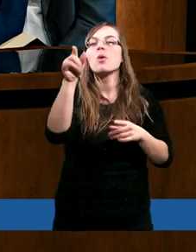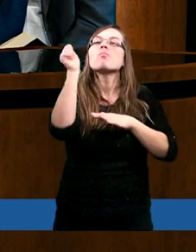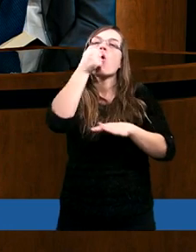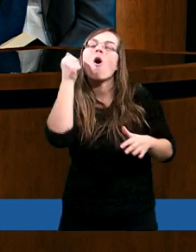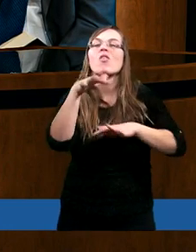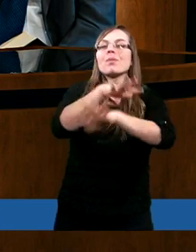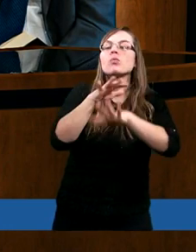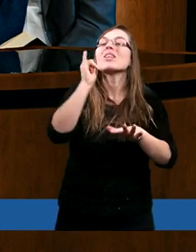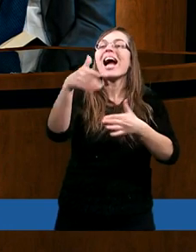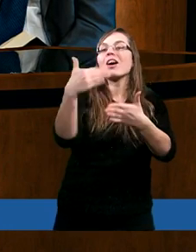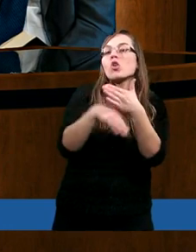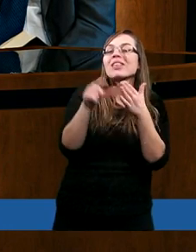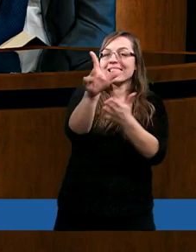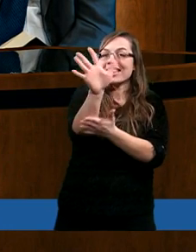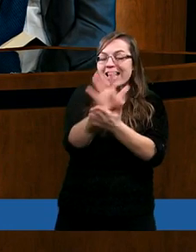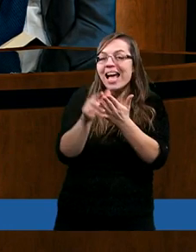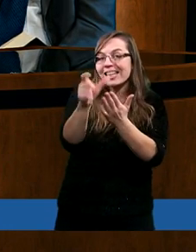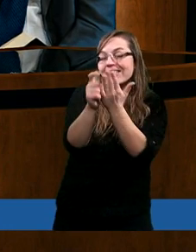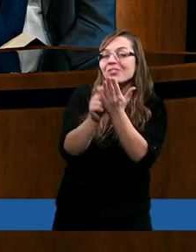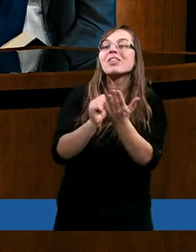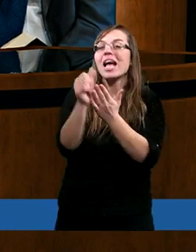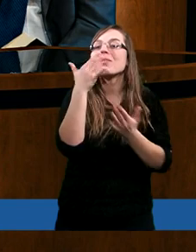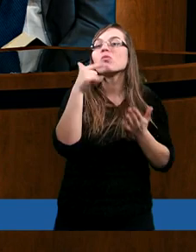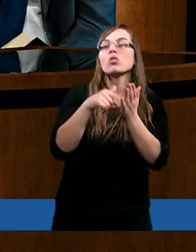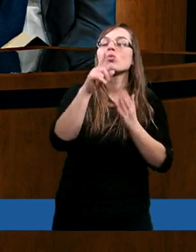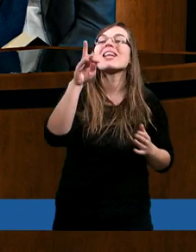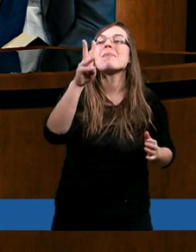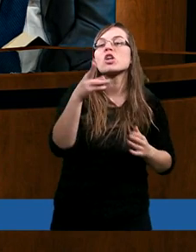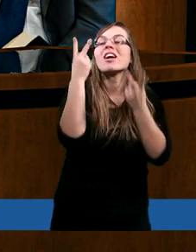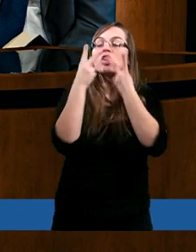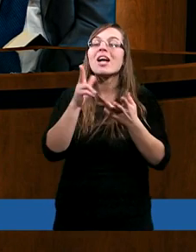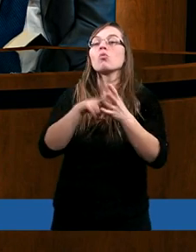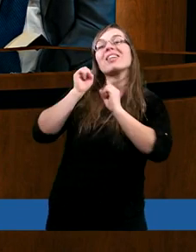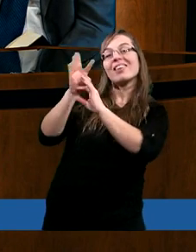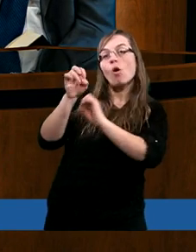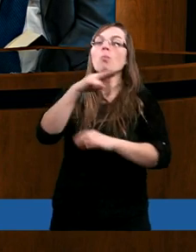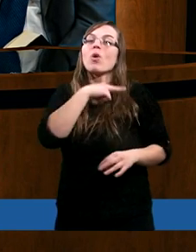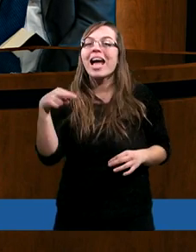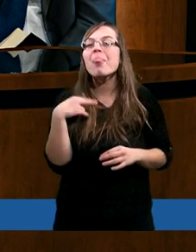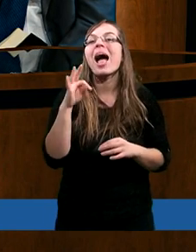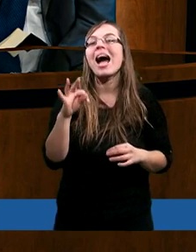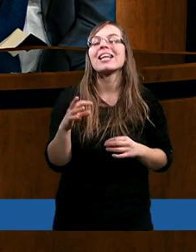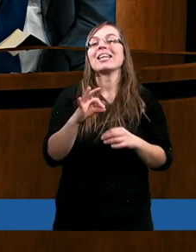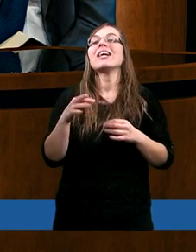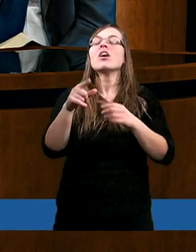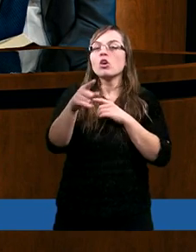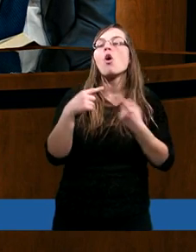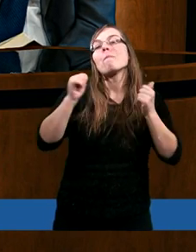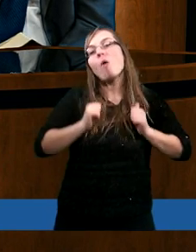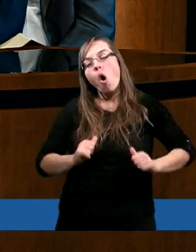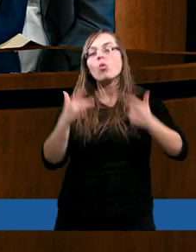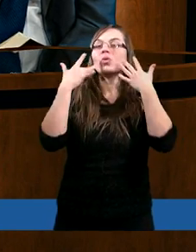Ducha jak końcówka tego tekstu, który Zbyszek czytał informuje nas to jest pokój,